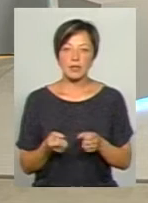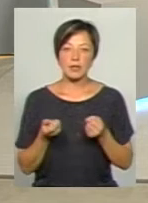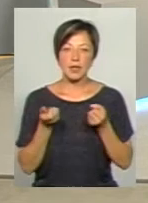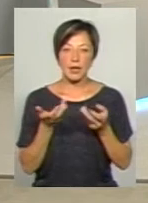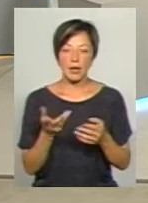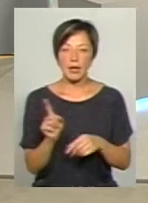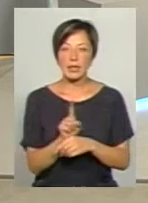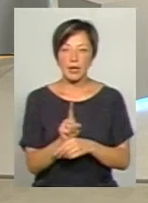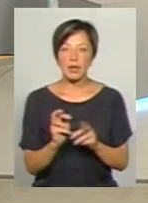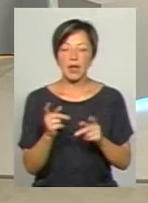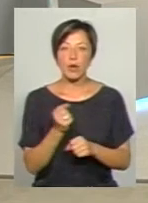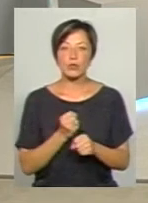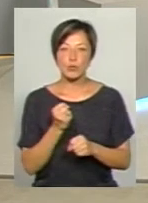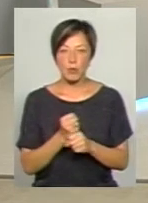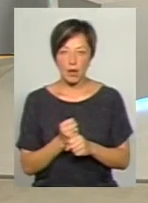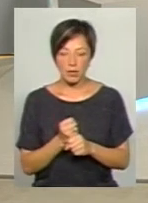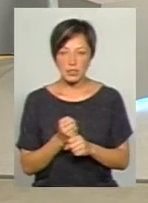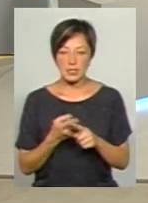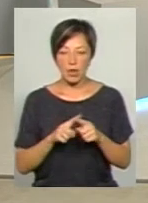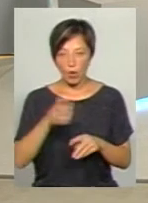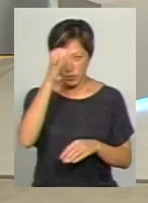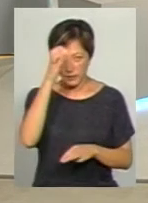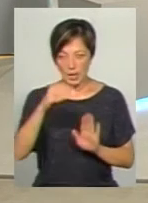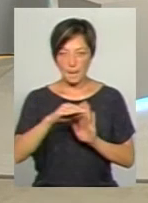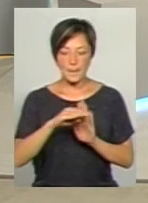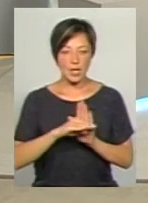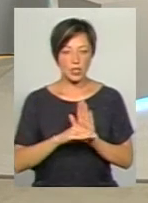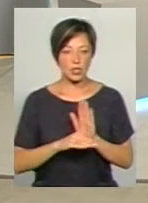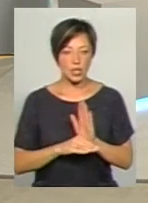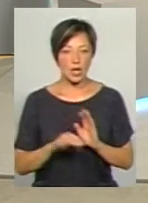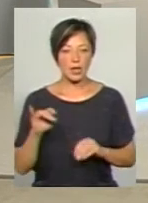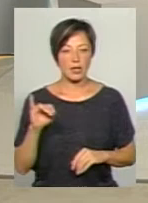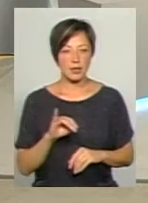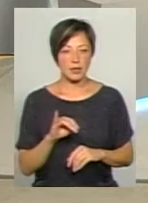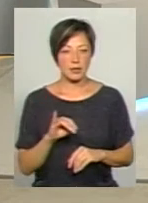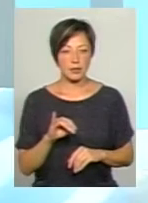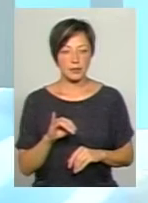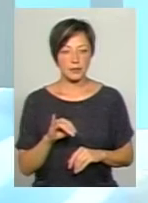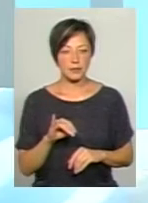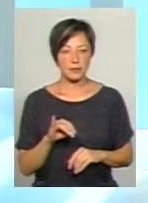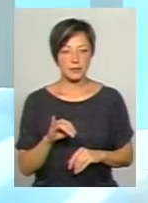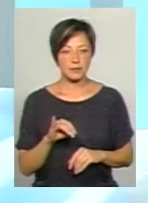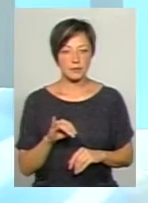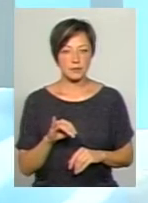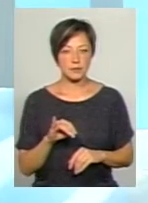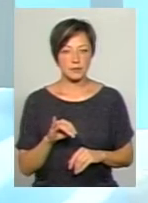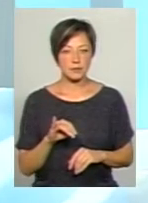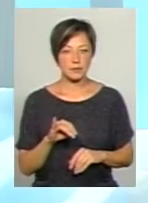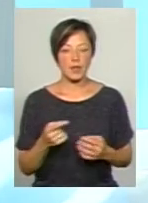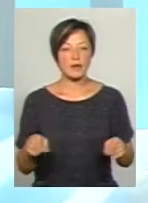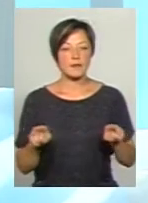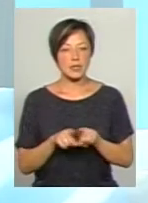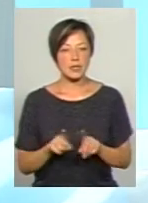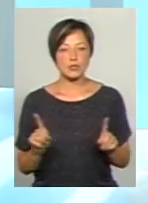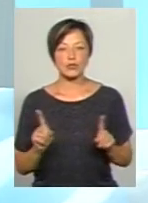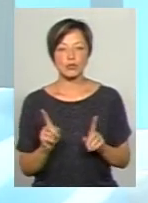критеріїв, як розроблялась оця освітня мережа, і все ж таки,